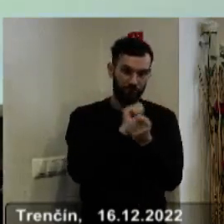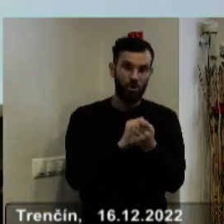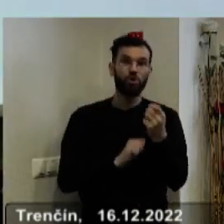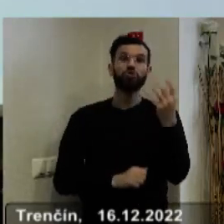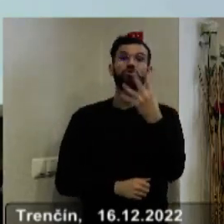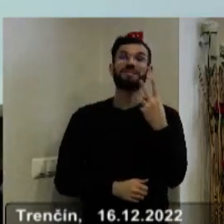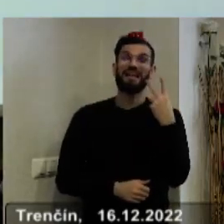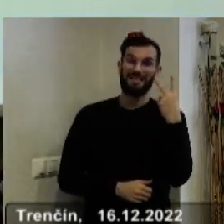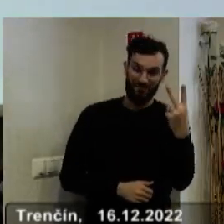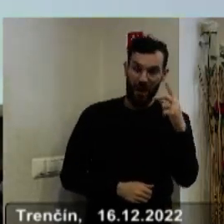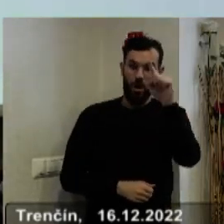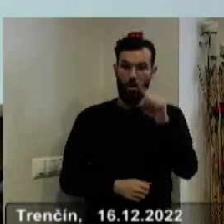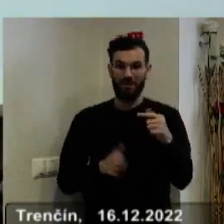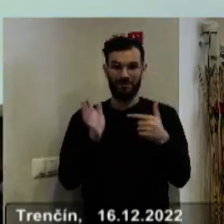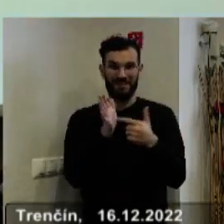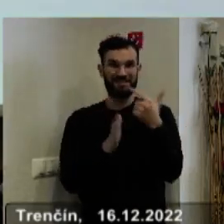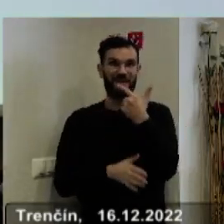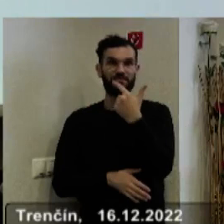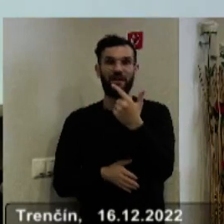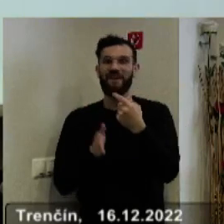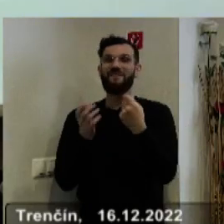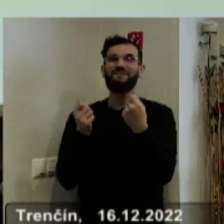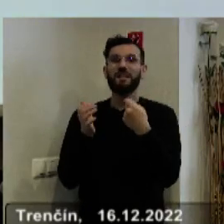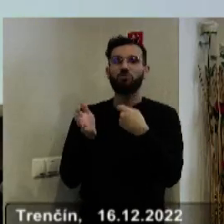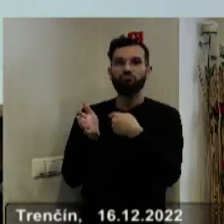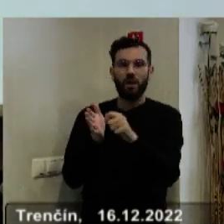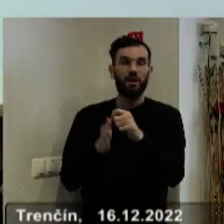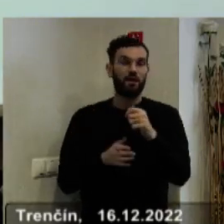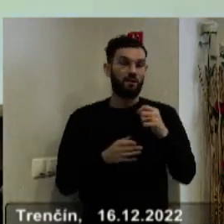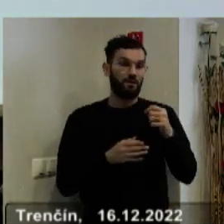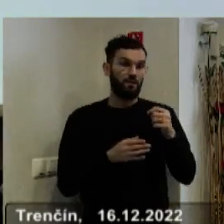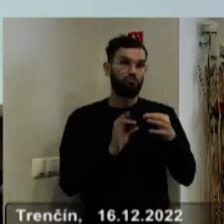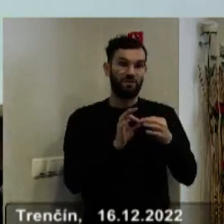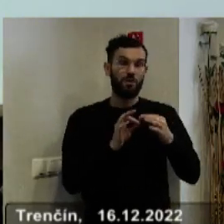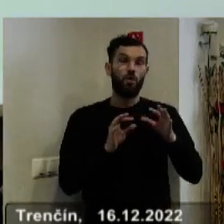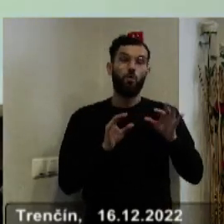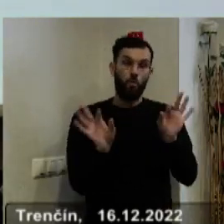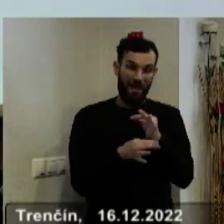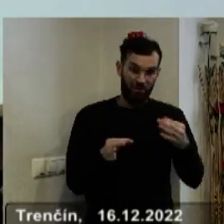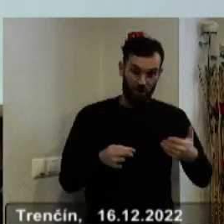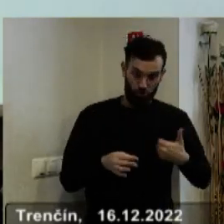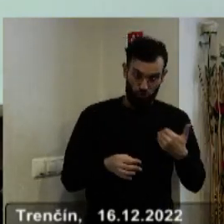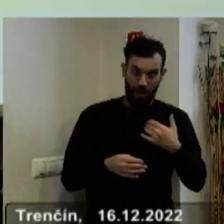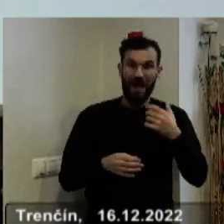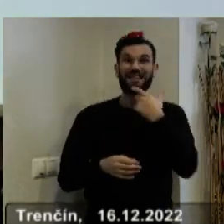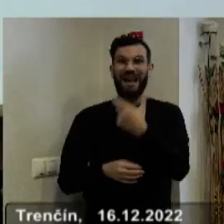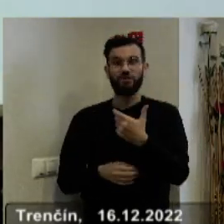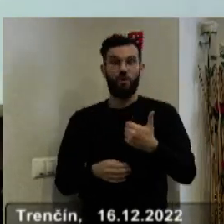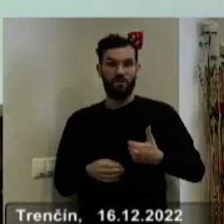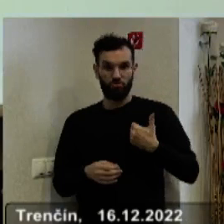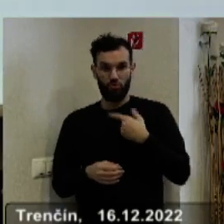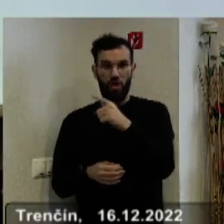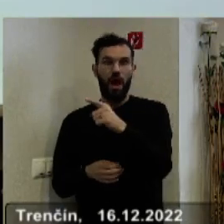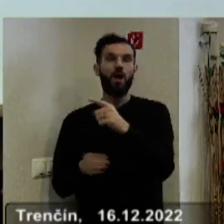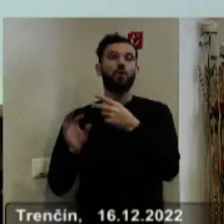2022 o financovaní základných humanických škôl, riazikových škôl a školskych zariadení v